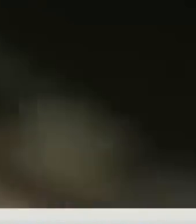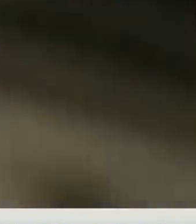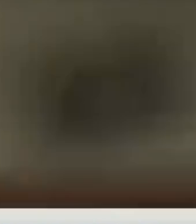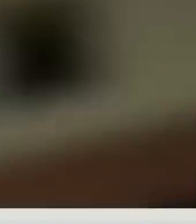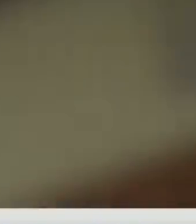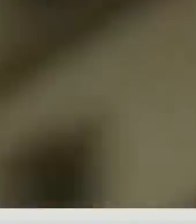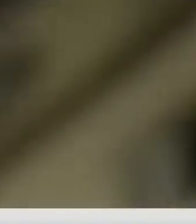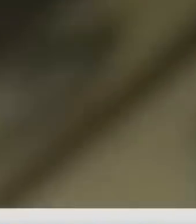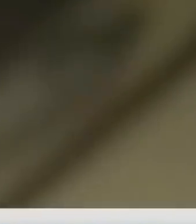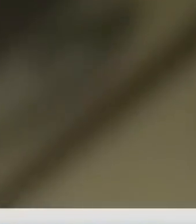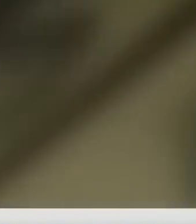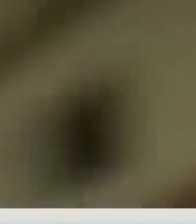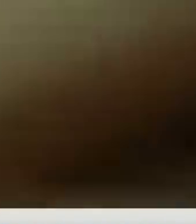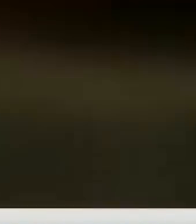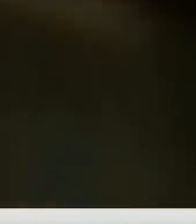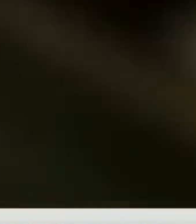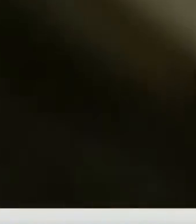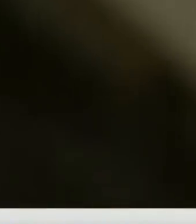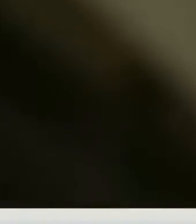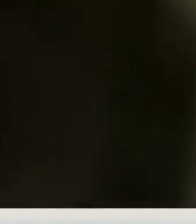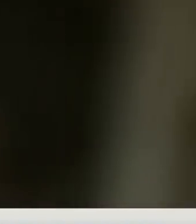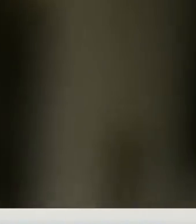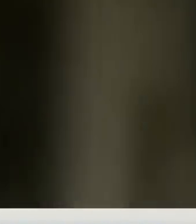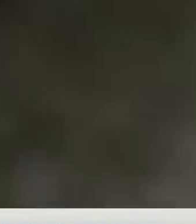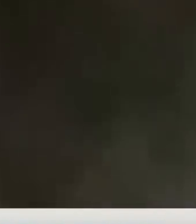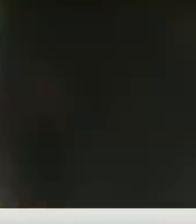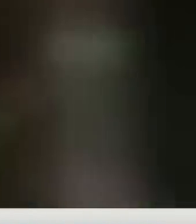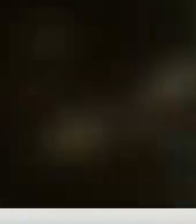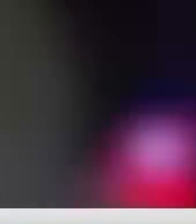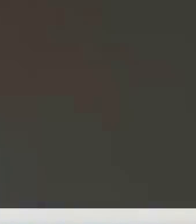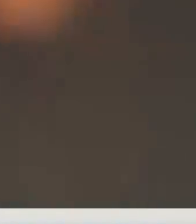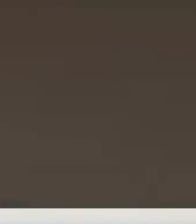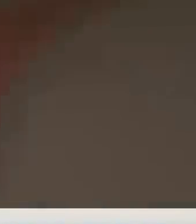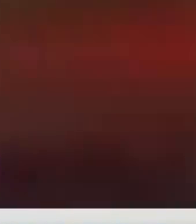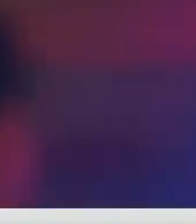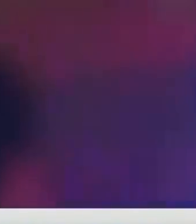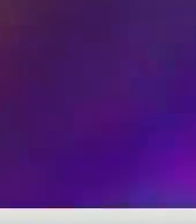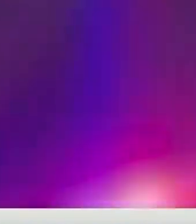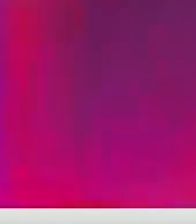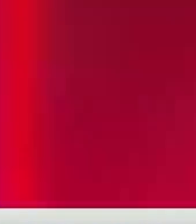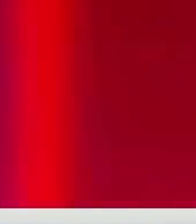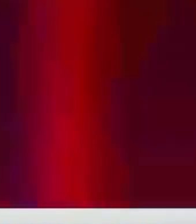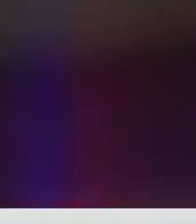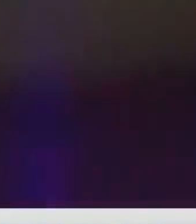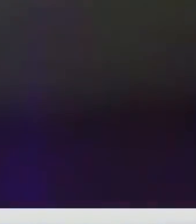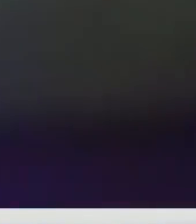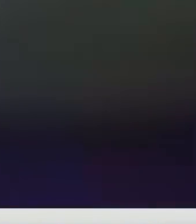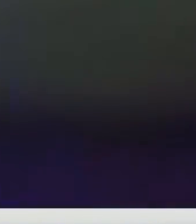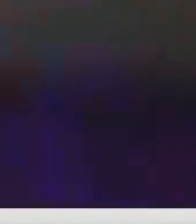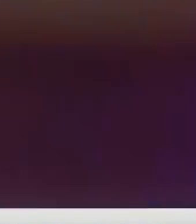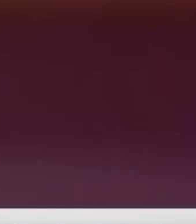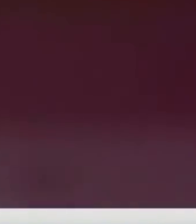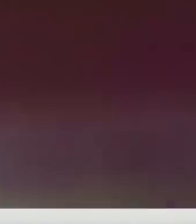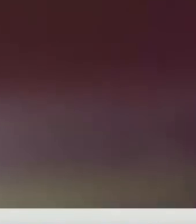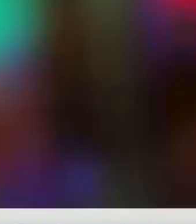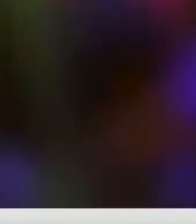предпринимательства. В их числе оказался и ночной клуб «Зара» по улице Пушкина. На момент проверки на часах было 23.45. Тем